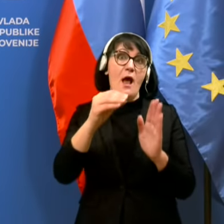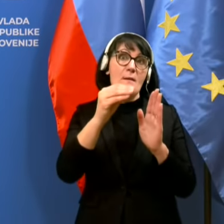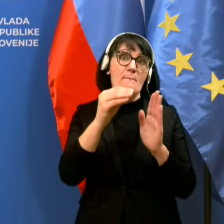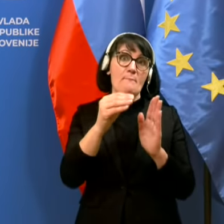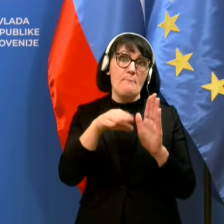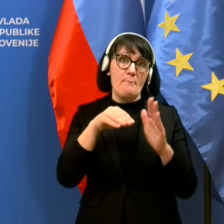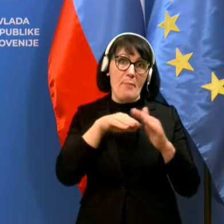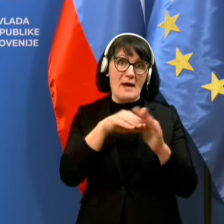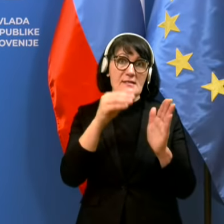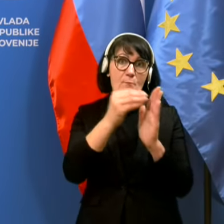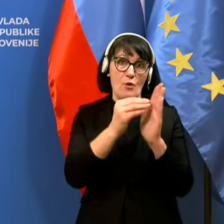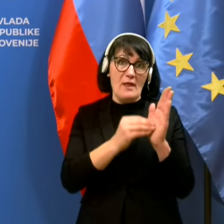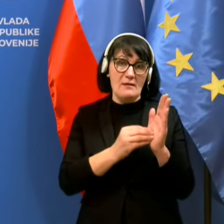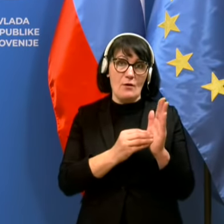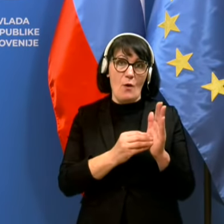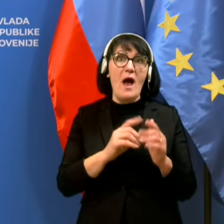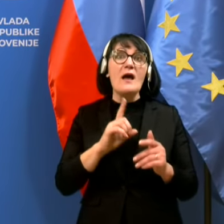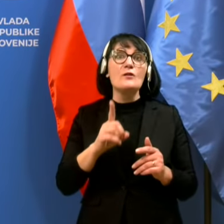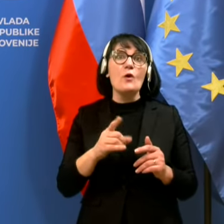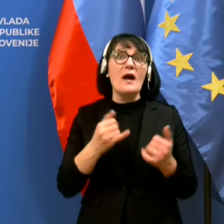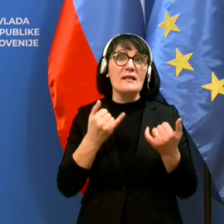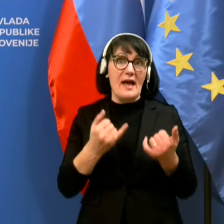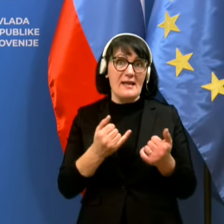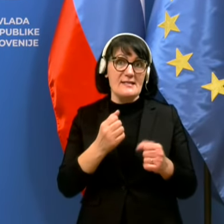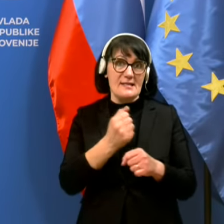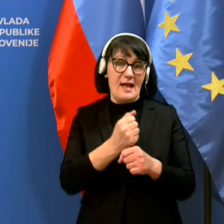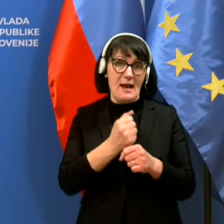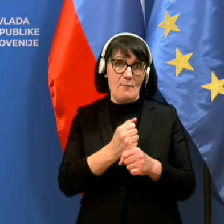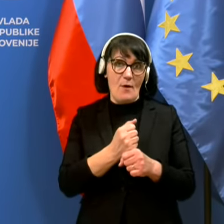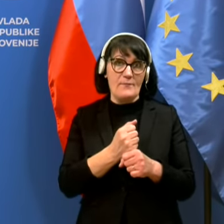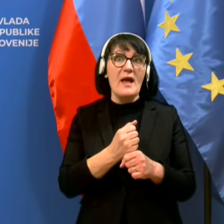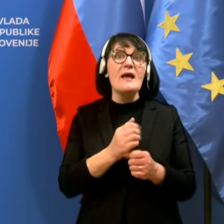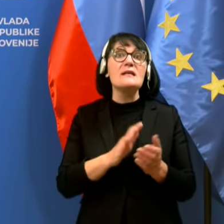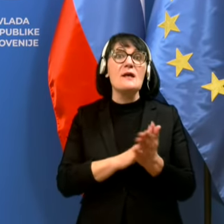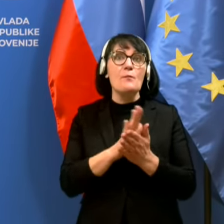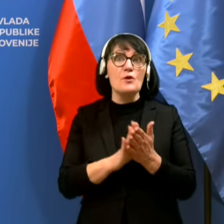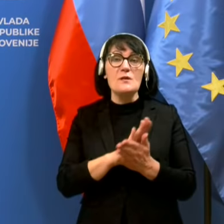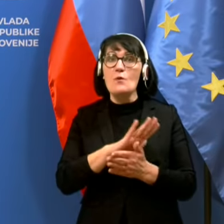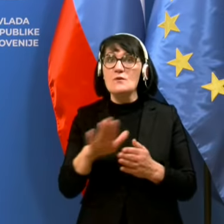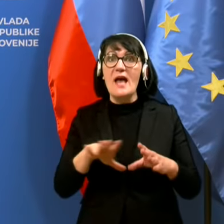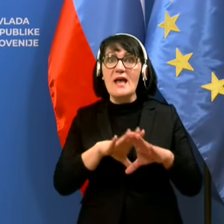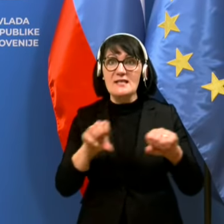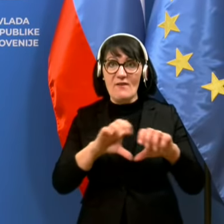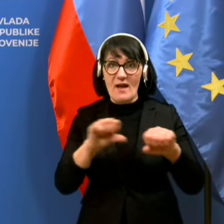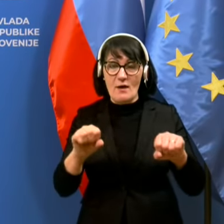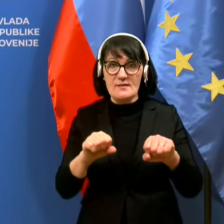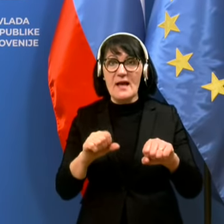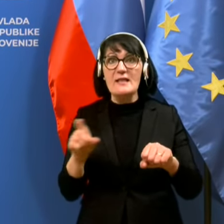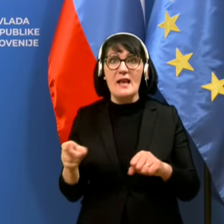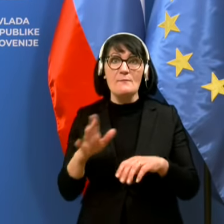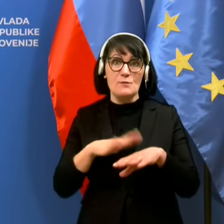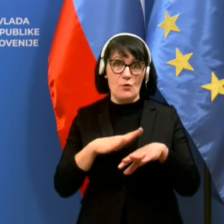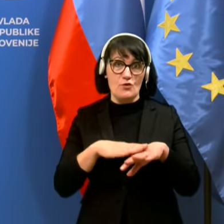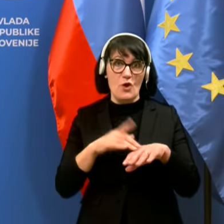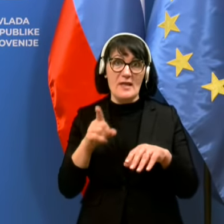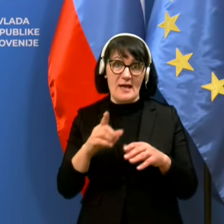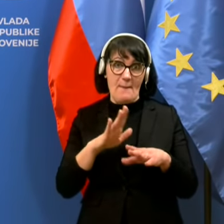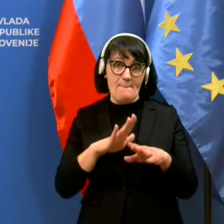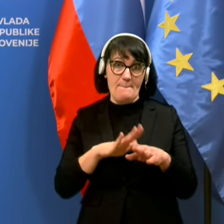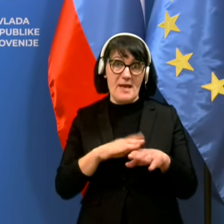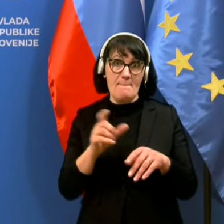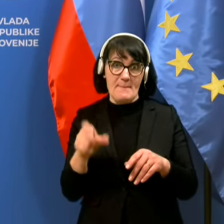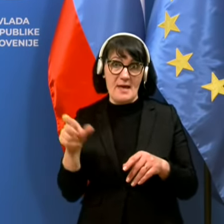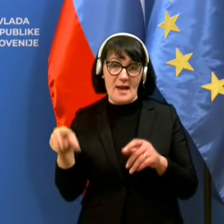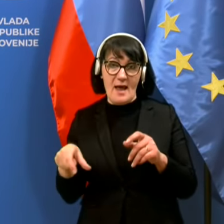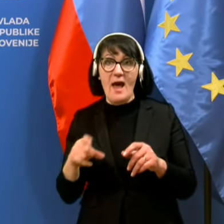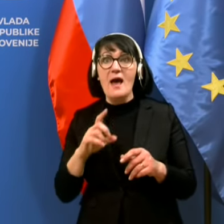In ravno kar danes zamudeja, ravno kar to delamo in zaprosimo vse izvajalce, da nam prijavijo takšne primire. Trenutno imamo prijave,